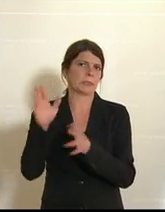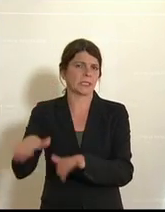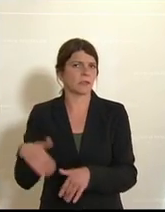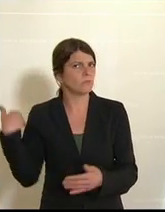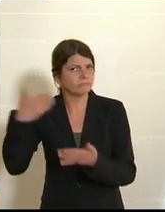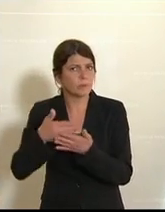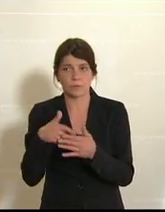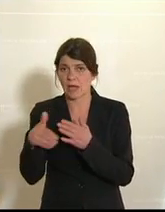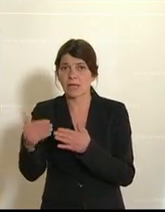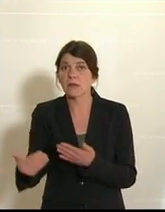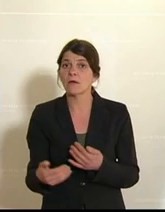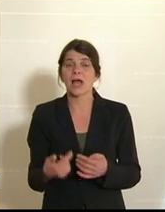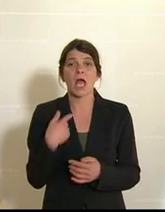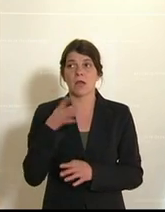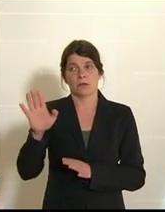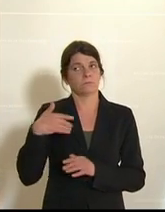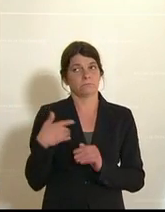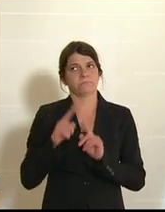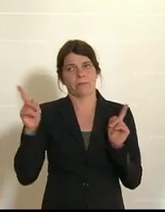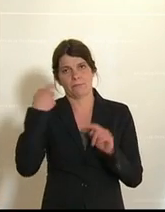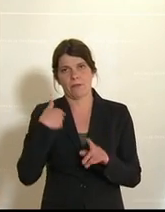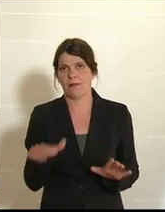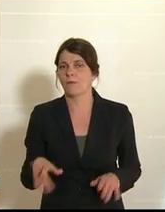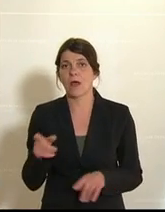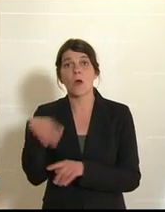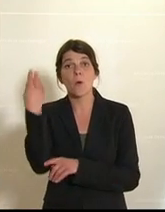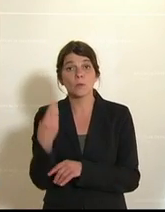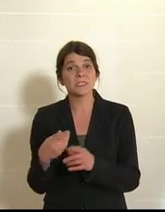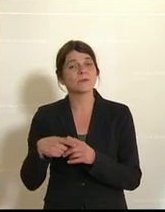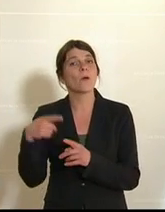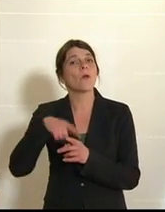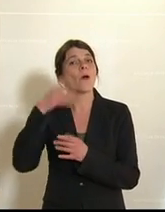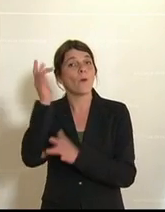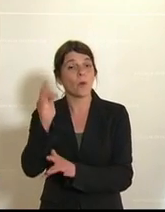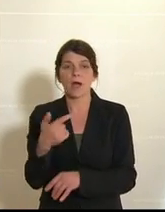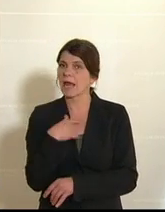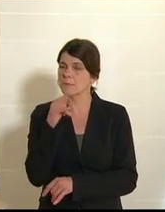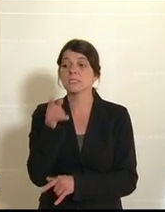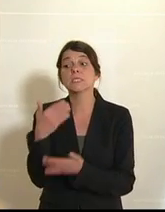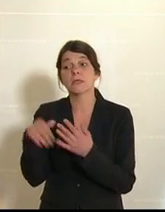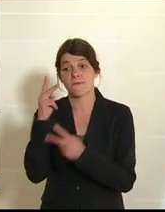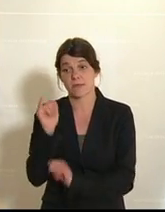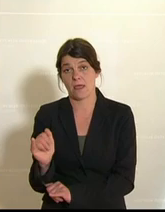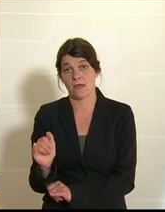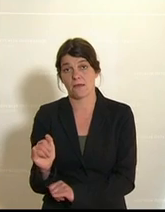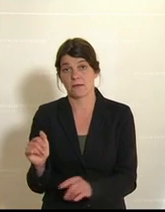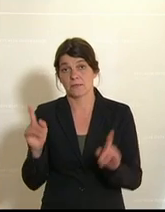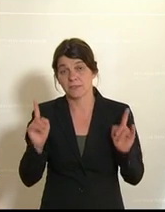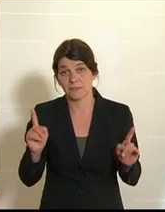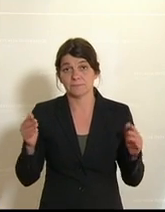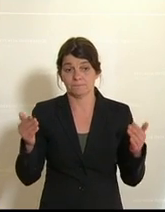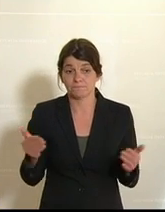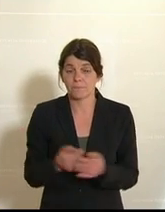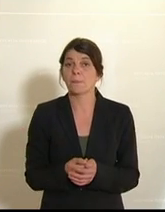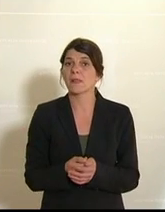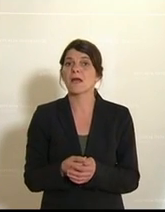wurde. Dem muss ich natürlich widersprechen. Wir haben der Kunst und Kultur immer Bedeutung zugemessen. Da ist es